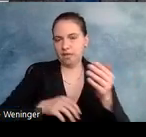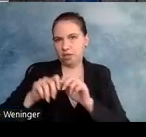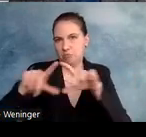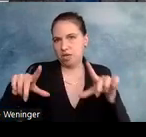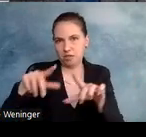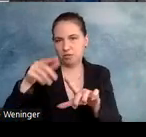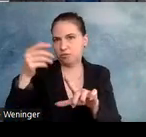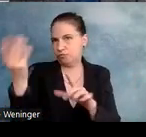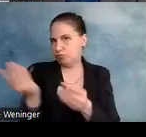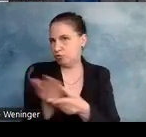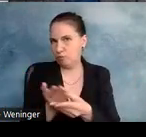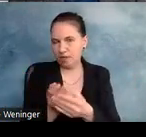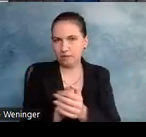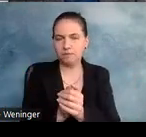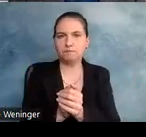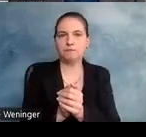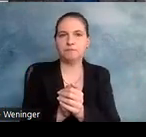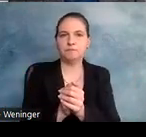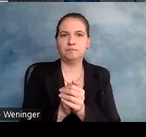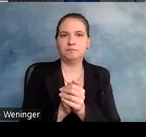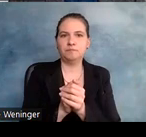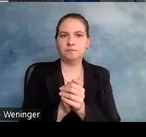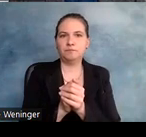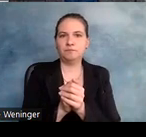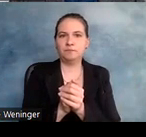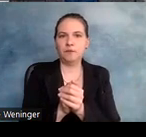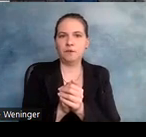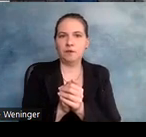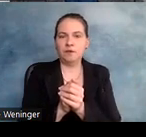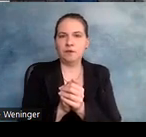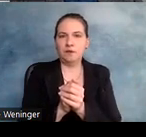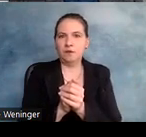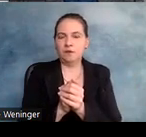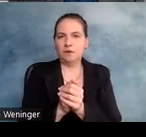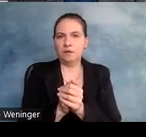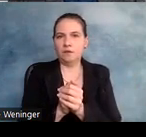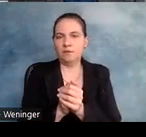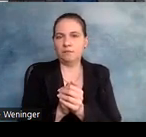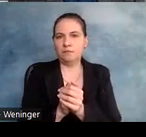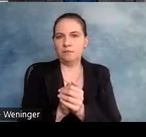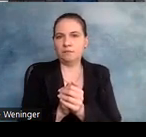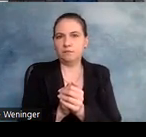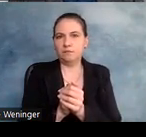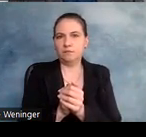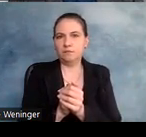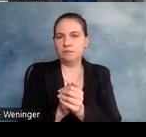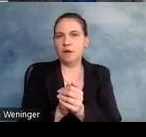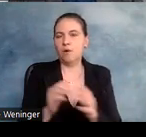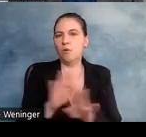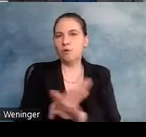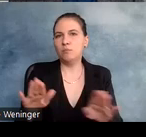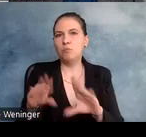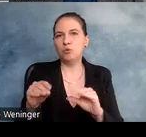-Dokumente, die jetzt aber kein Benutzer-Eingabefeld haben.